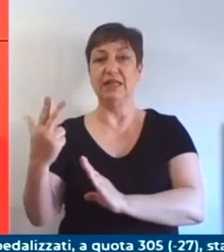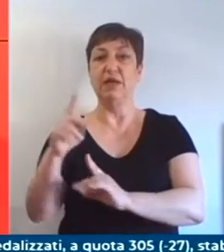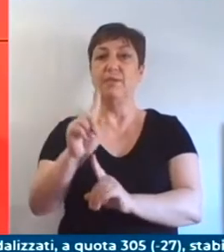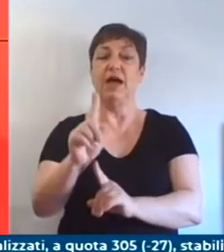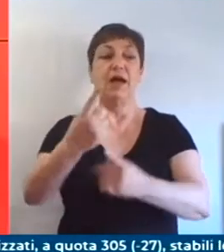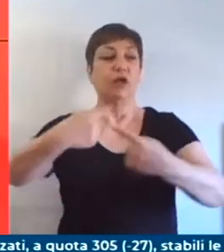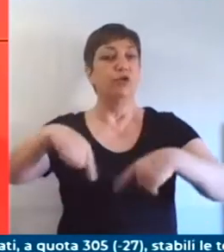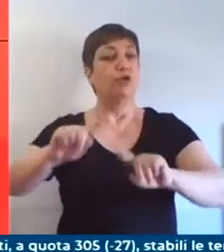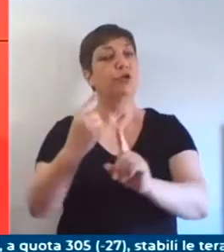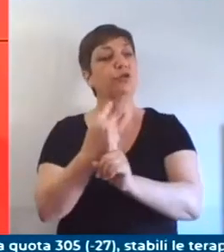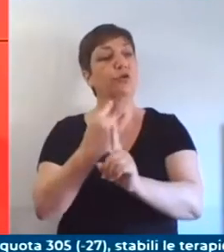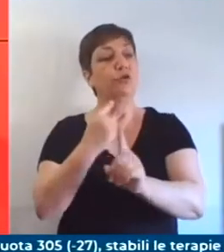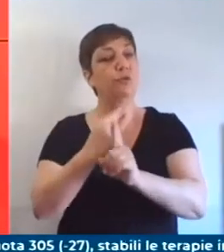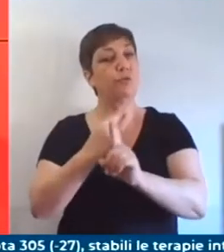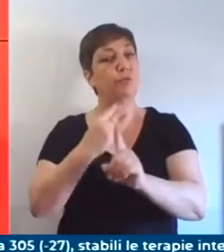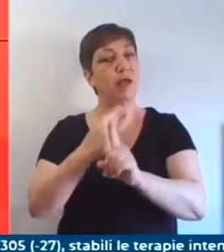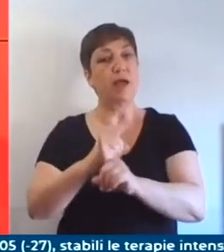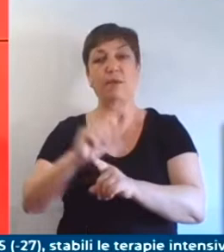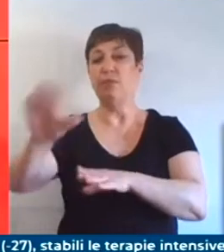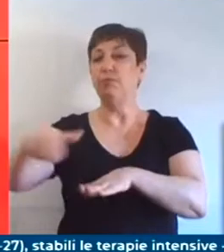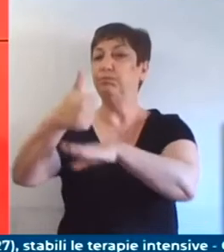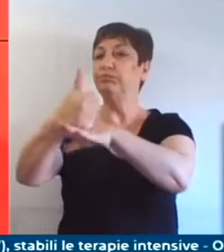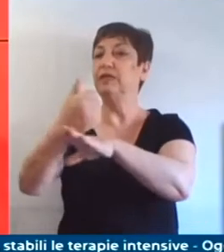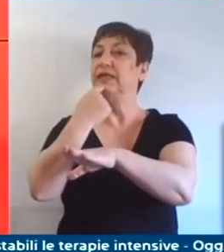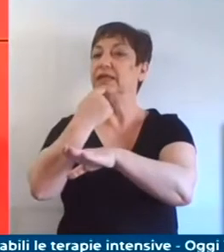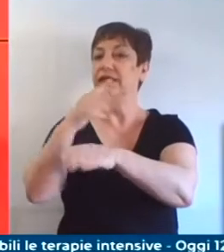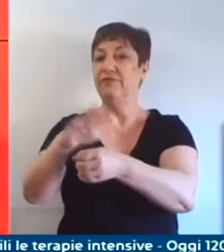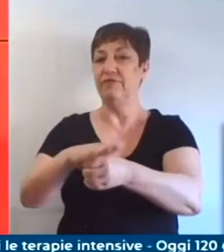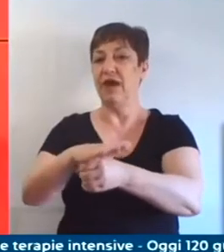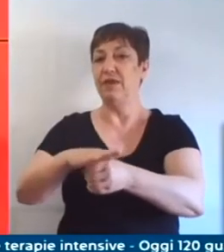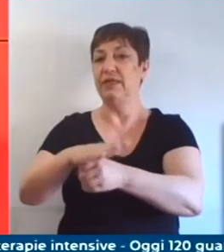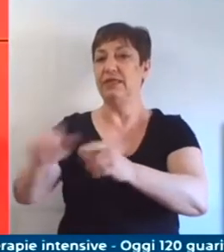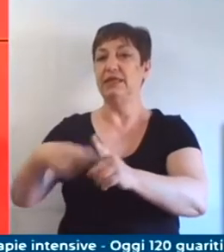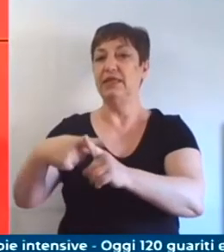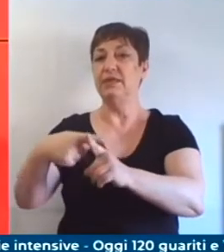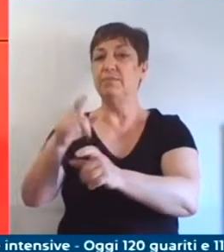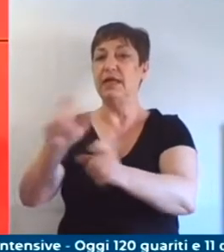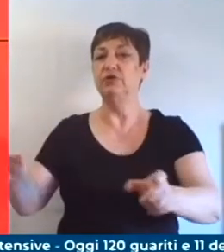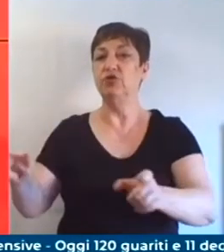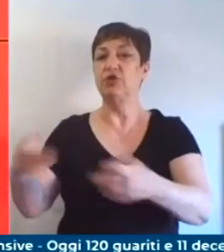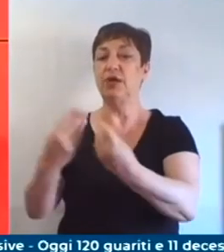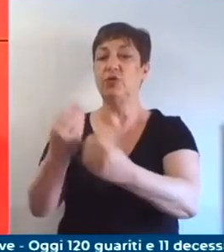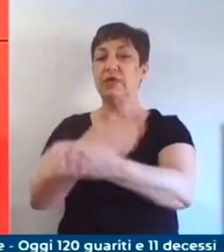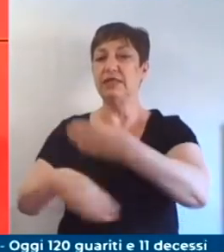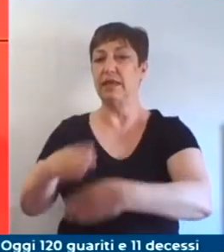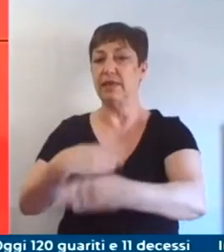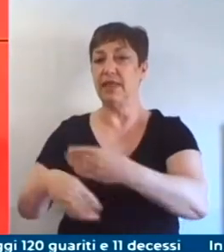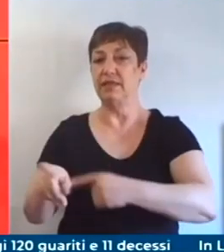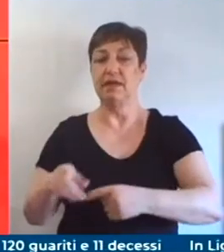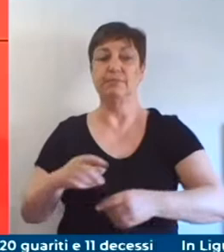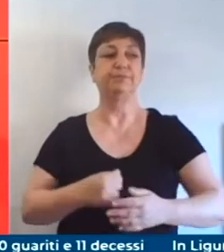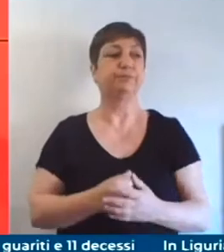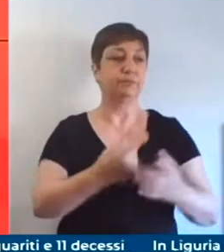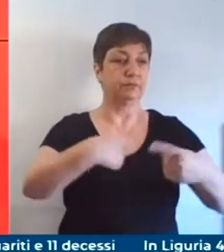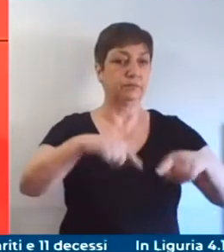disabilità e stiamo avviando tutti i percorsi di riapertura dei centri diurni ad